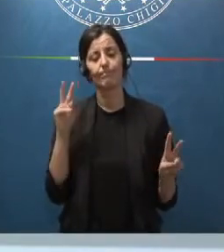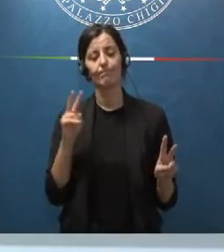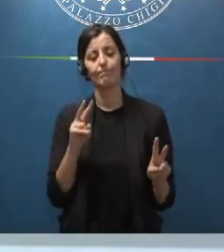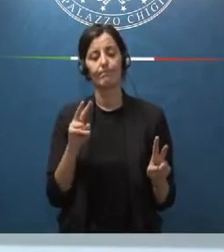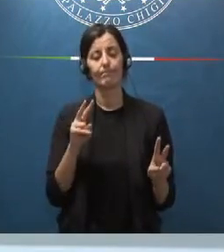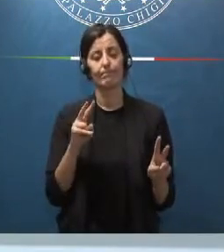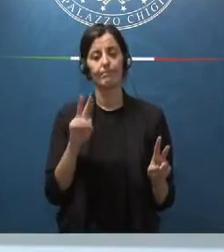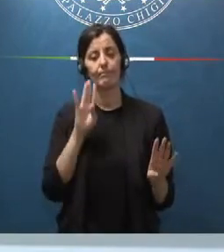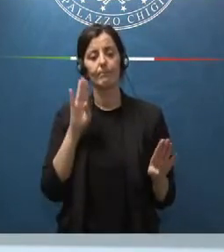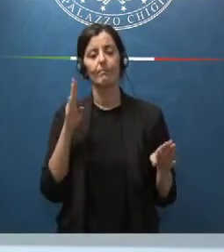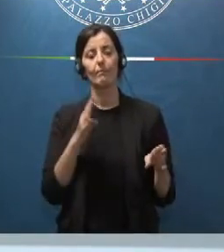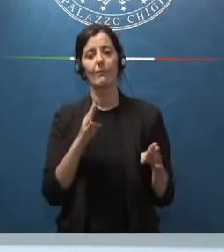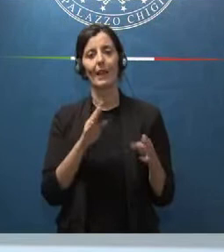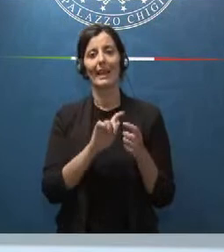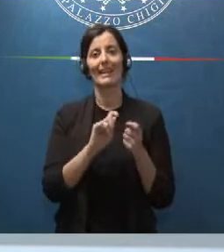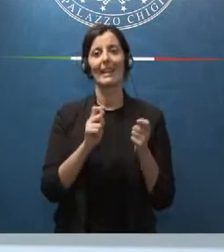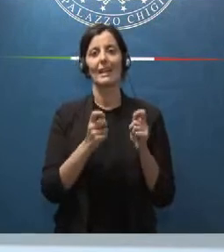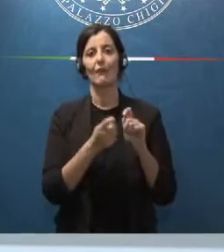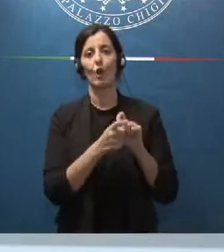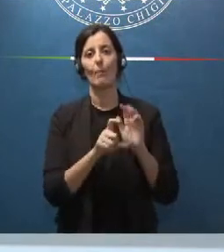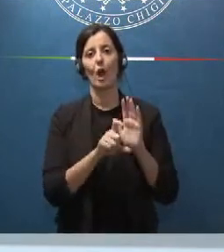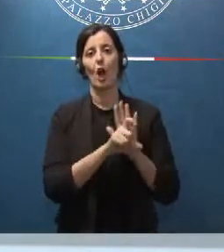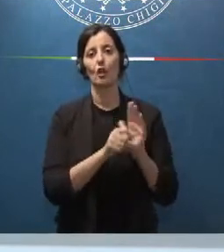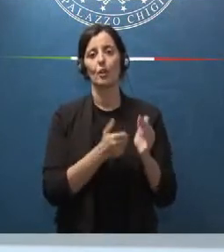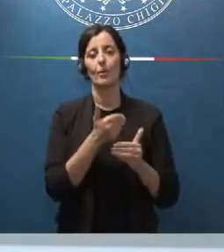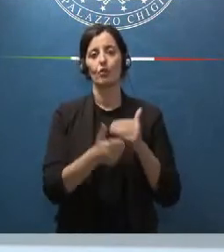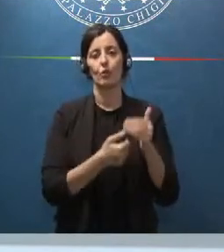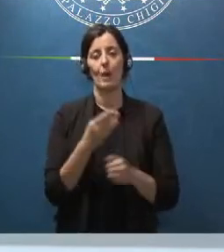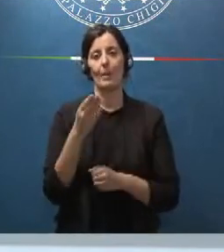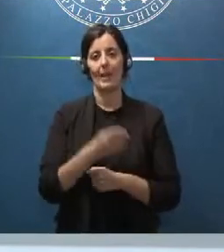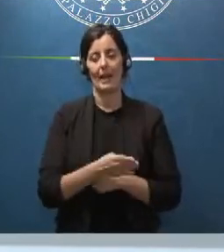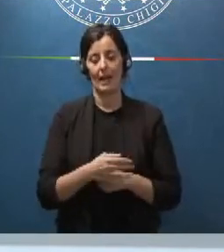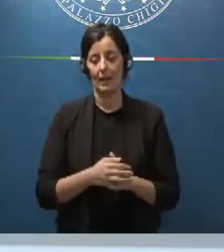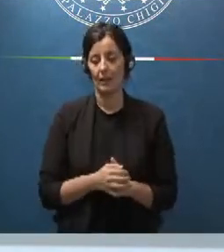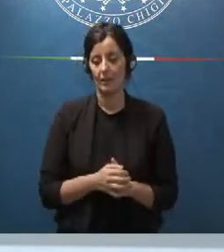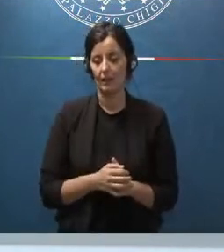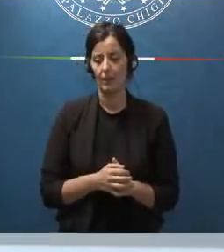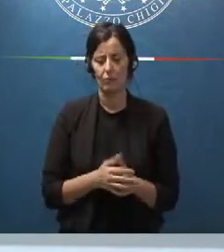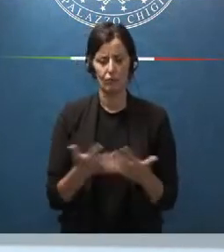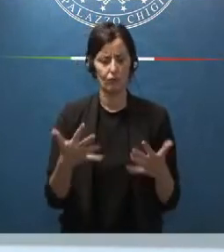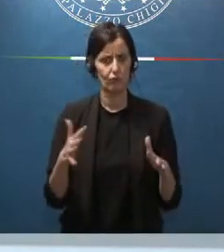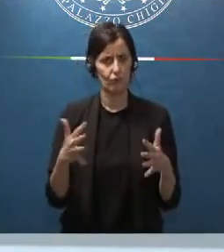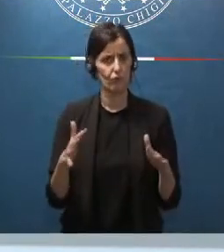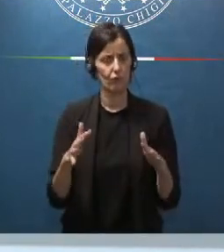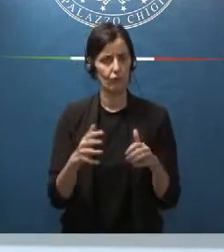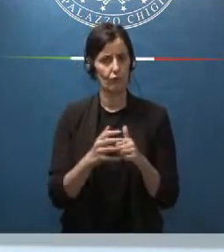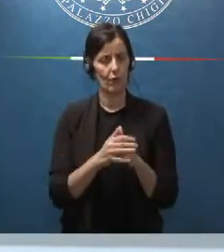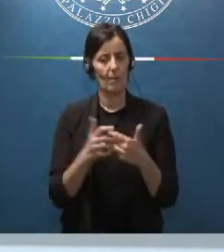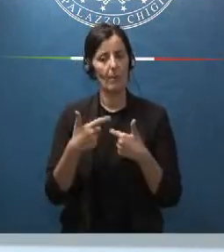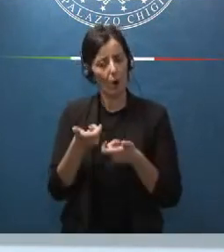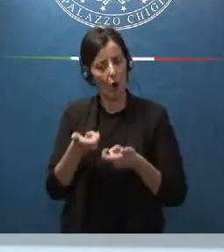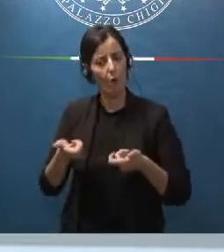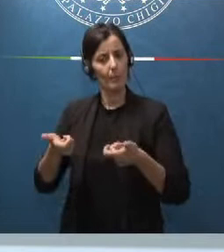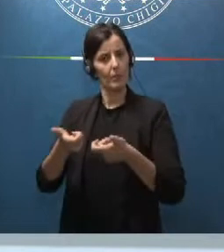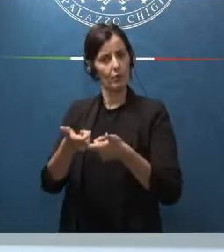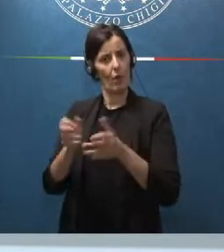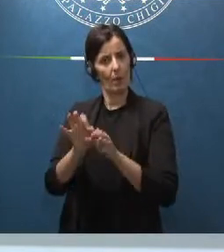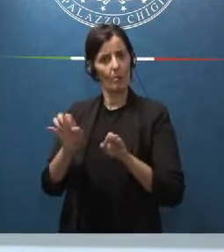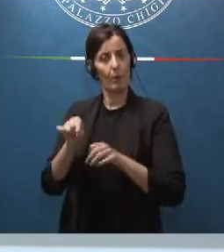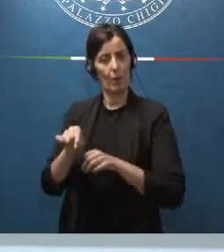riforma del codice di procedura penale è già stata istituita una commissione